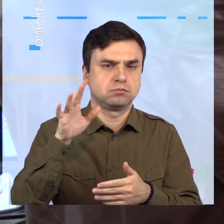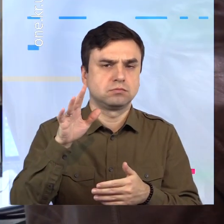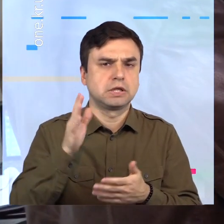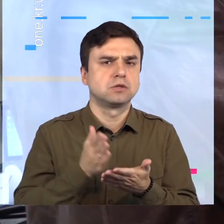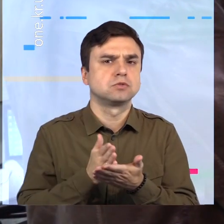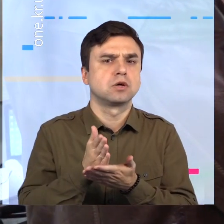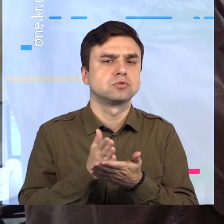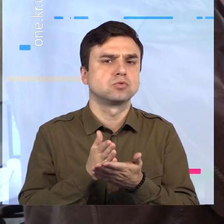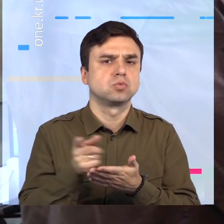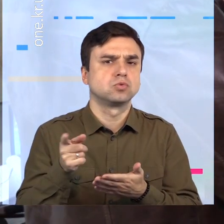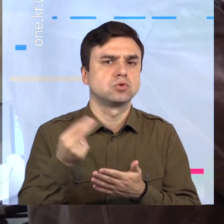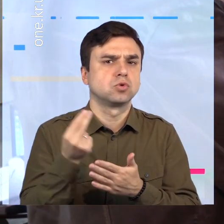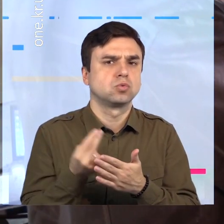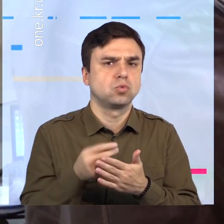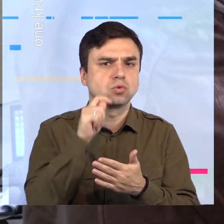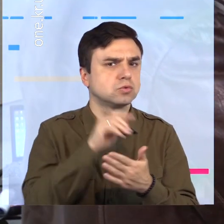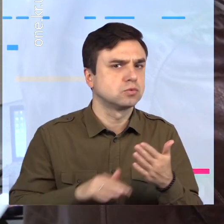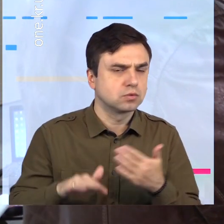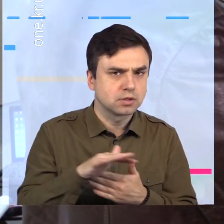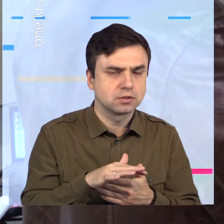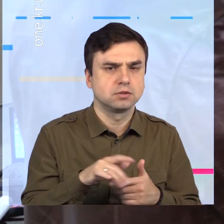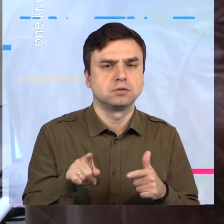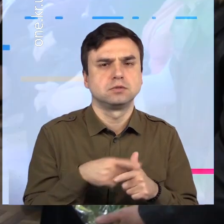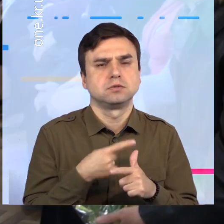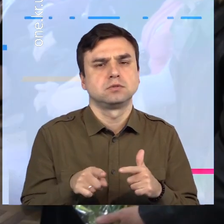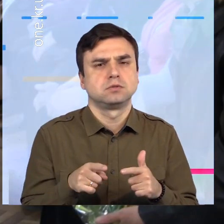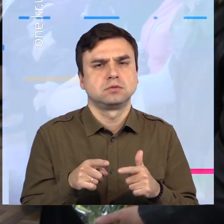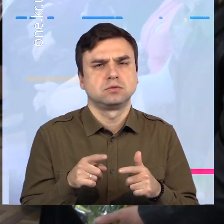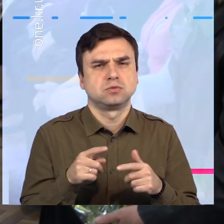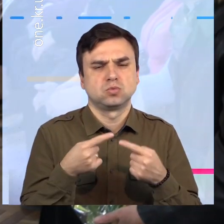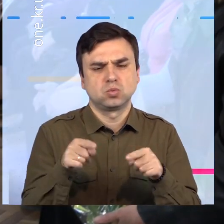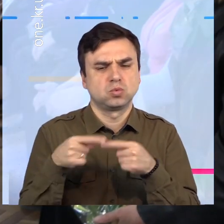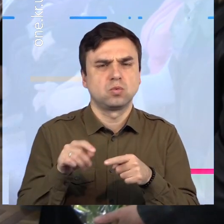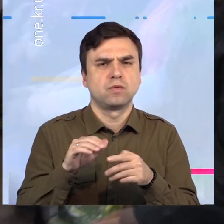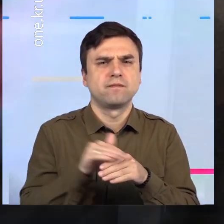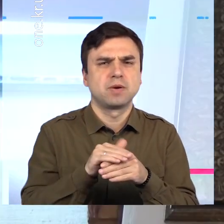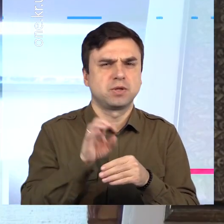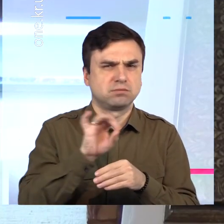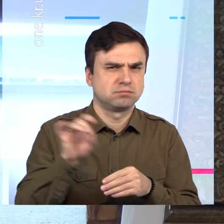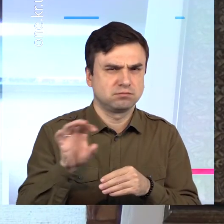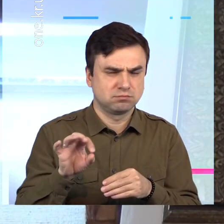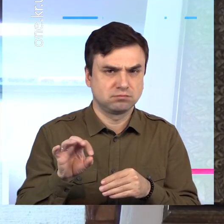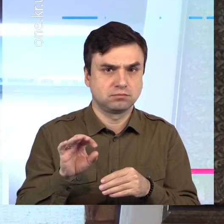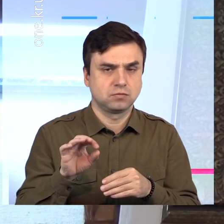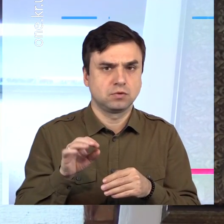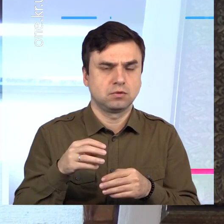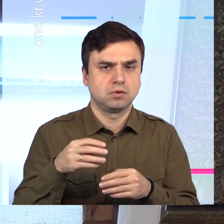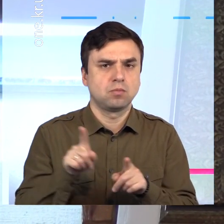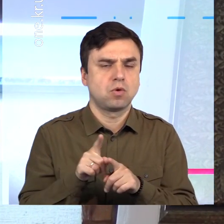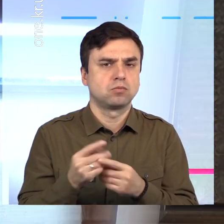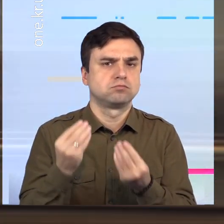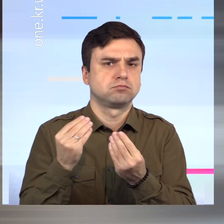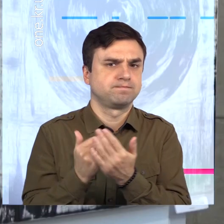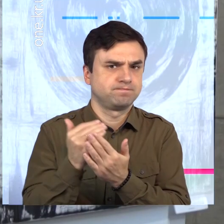члени Національної спілки художників України Анатолій Трувкін, Віктор Мішеровський, Микола Рябоконь. Але є і дебютанти. Це